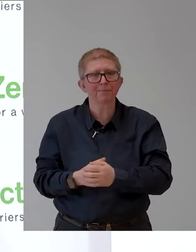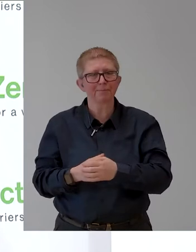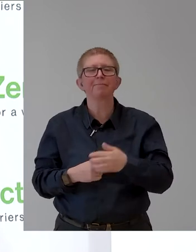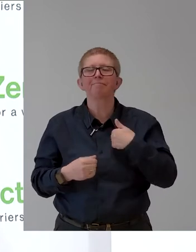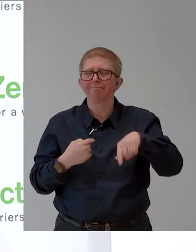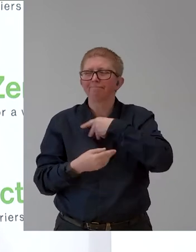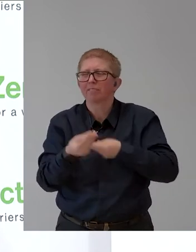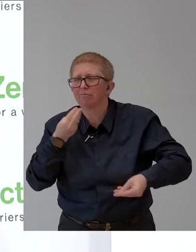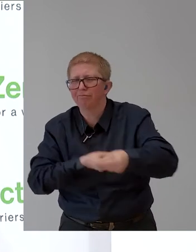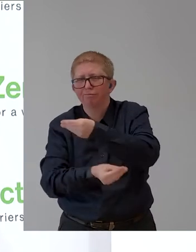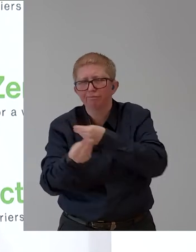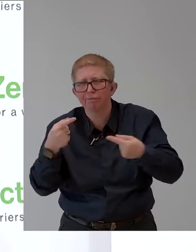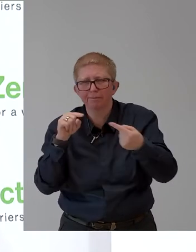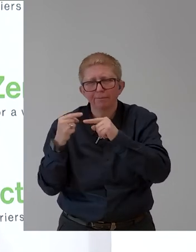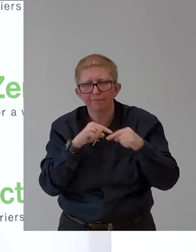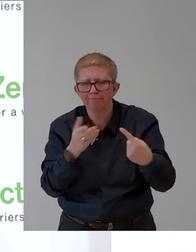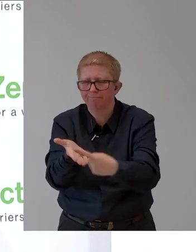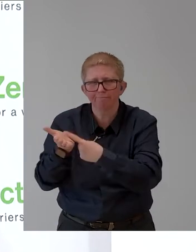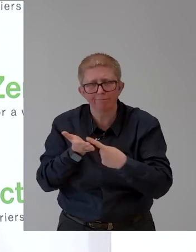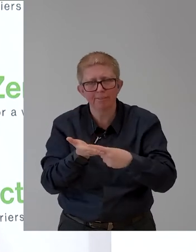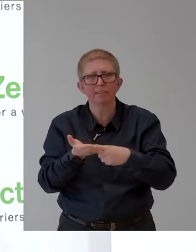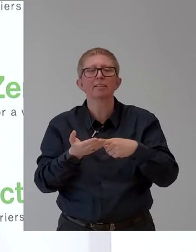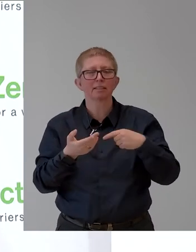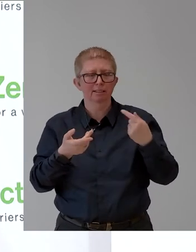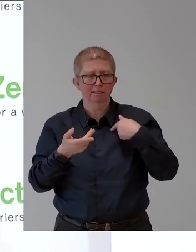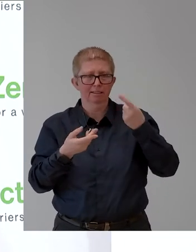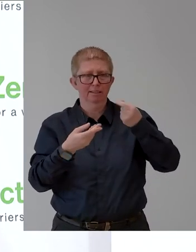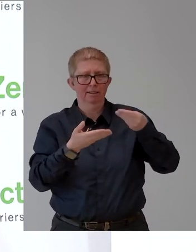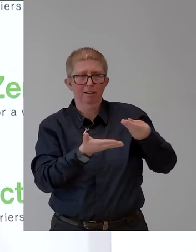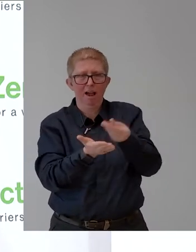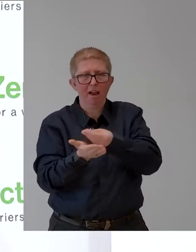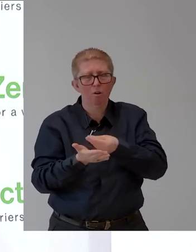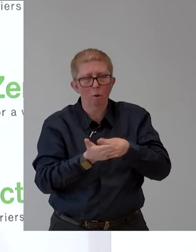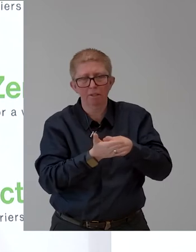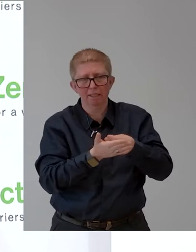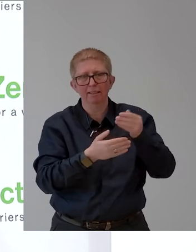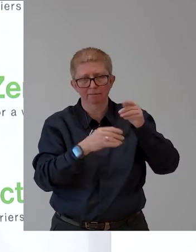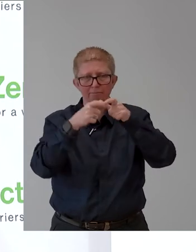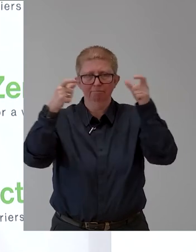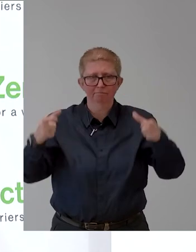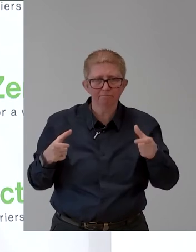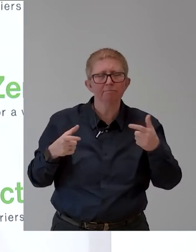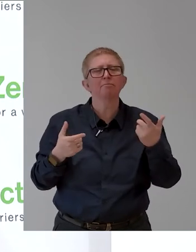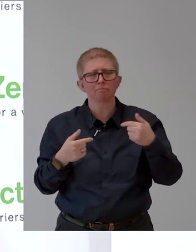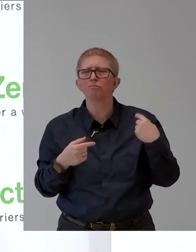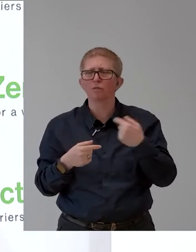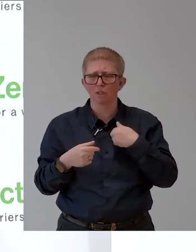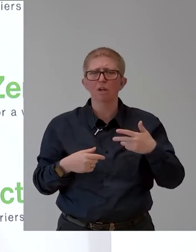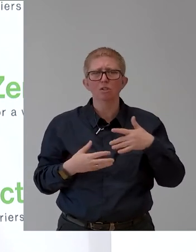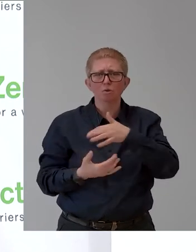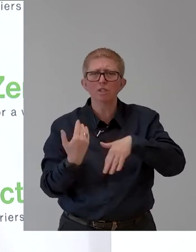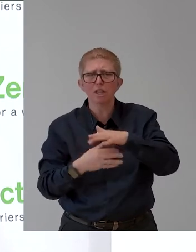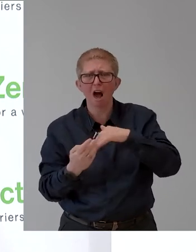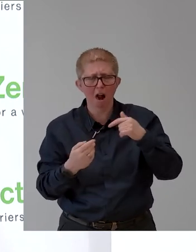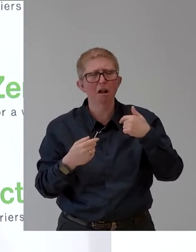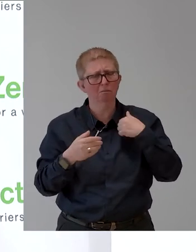Sozialministerium Service als zentrale Anlaufstelle kann eigentlich sehr gut hier helfen und wirklich unkompliziert abwickeln. Wir haben auch